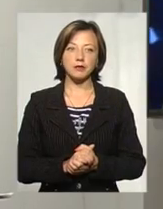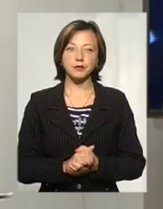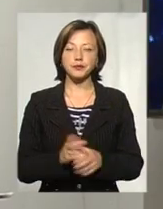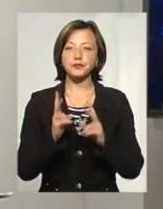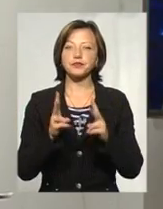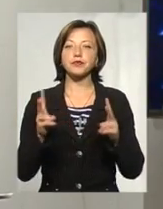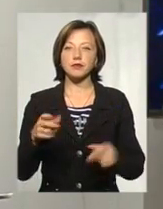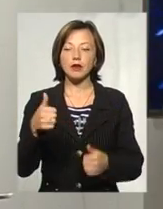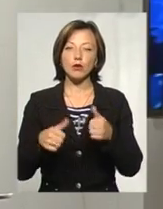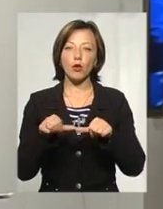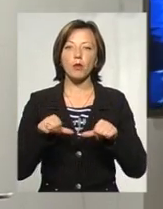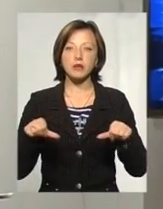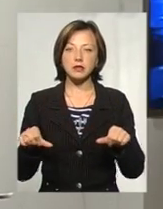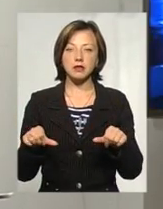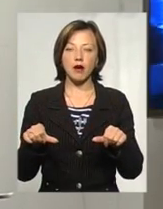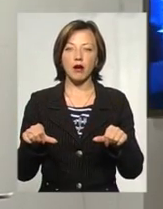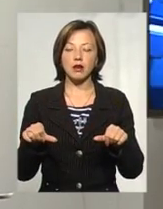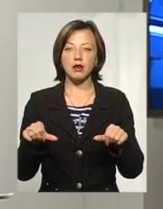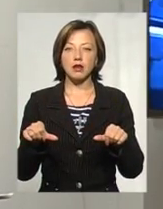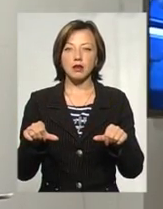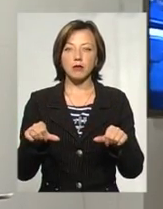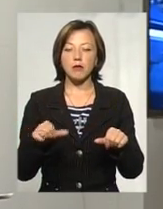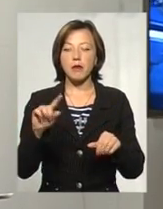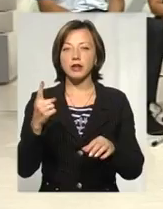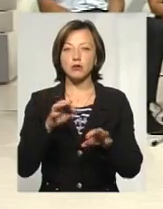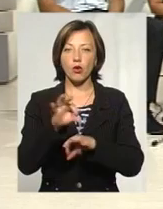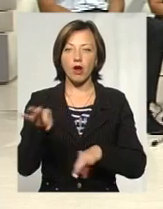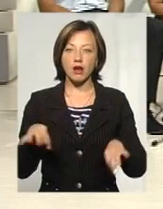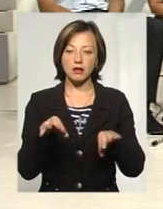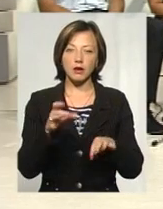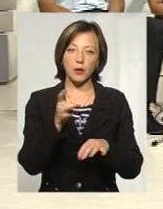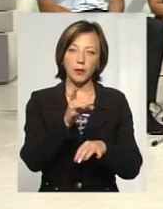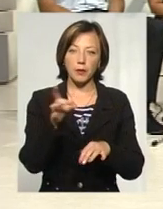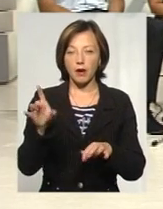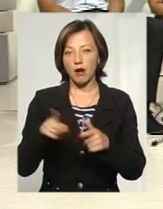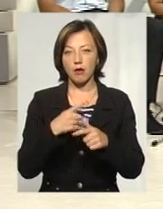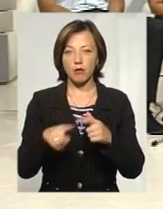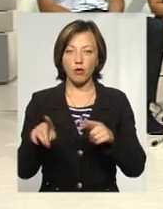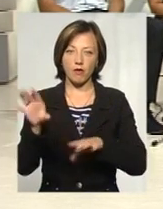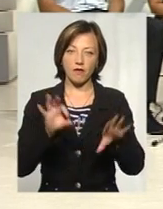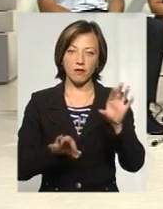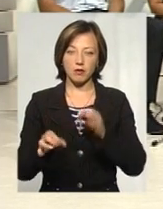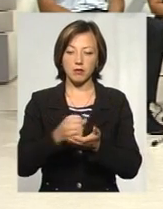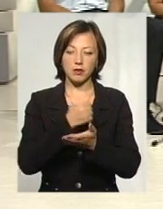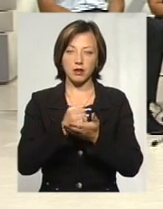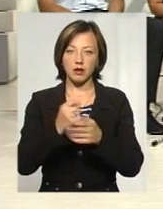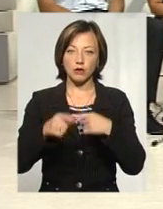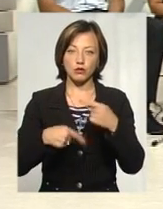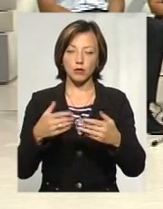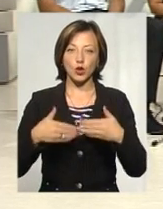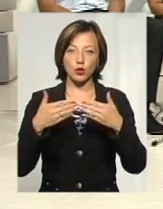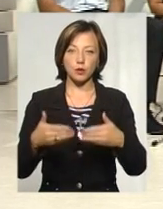конкурсна комісія, яка перші проєкти відсіювала або не давала їм право проходити у наступний тур?